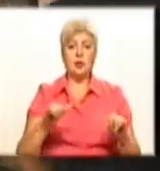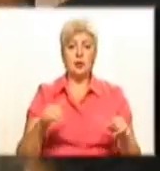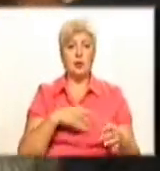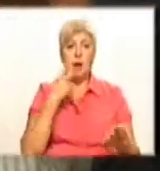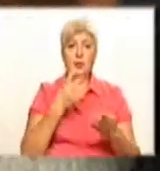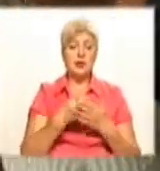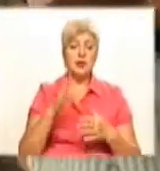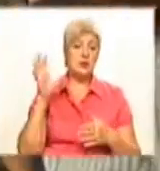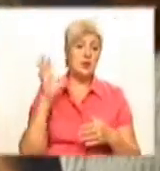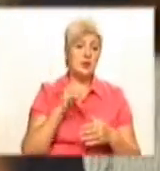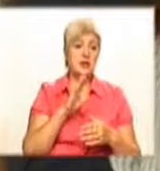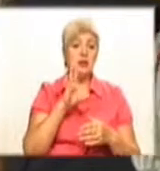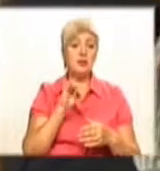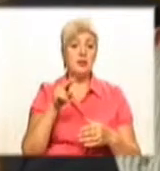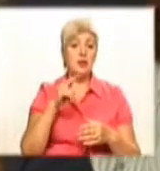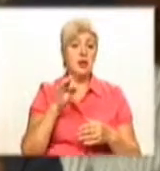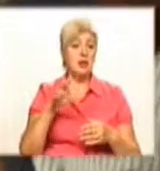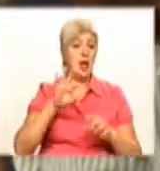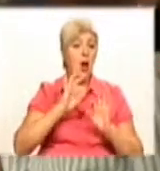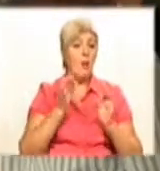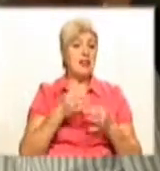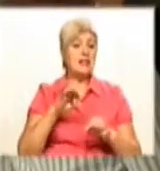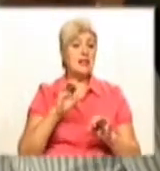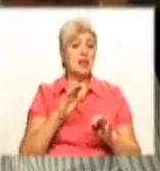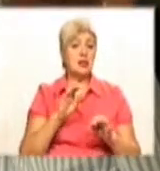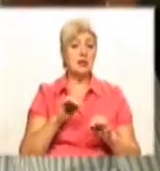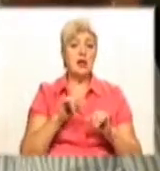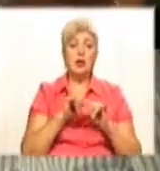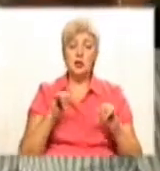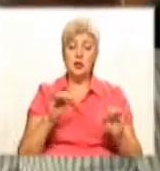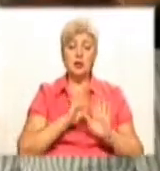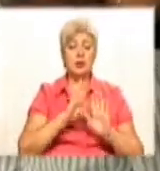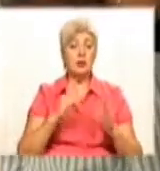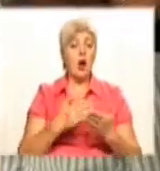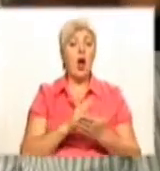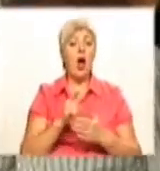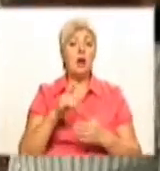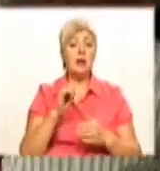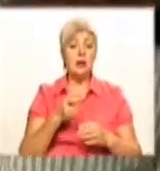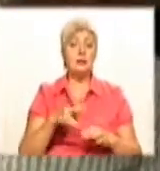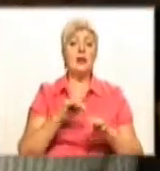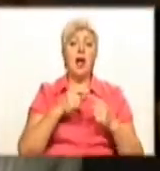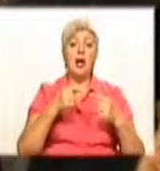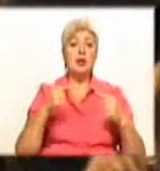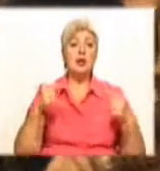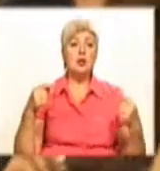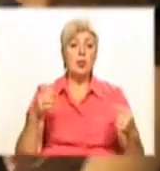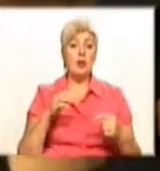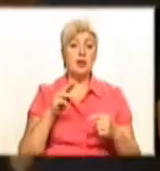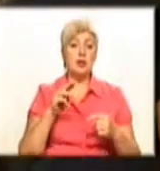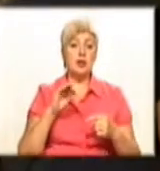різні види мистецтва. Розширюється не лише географія, але розширюється також і різноманітність